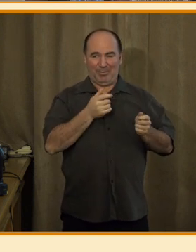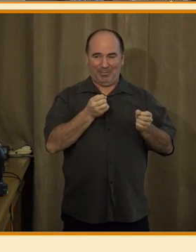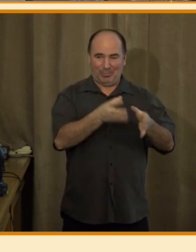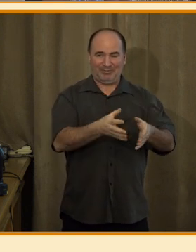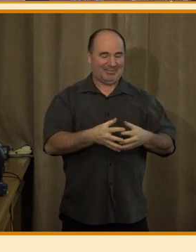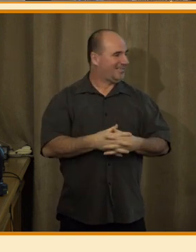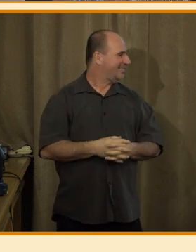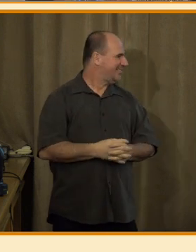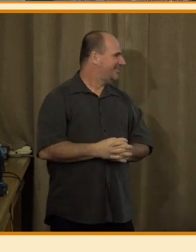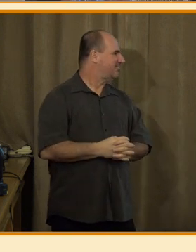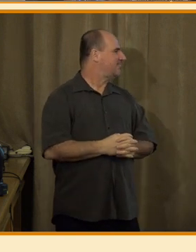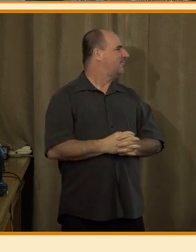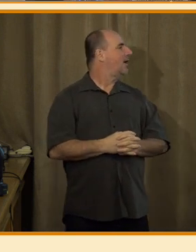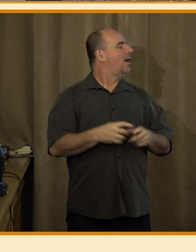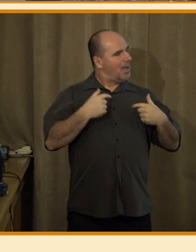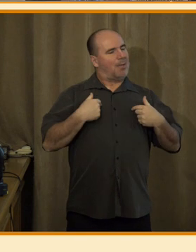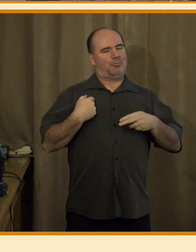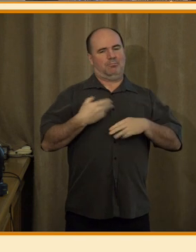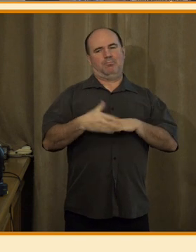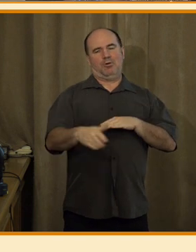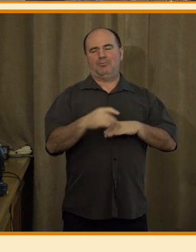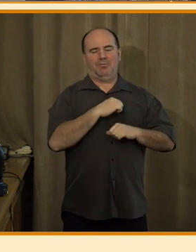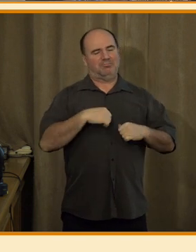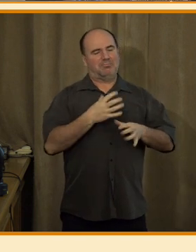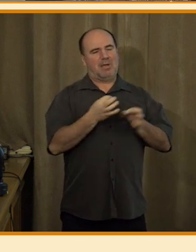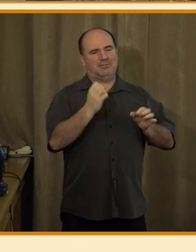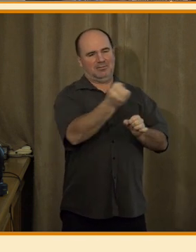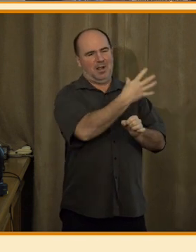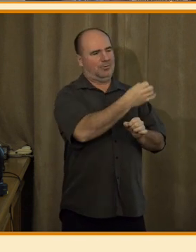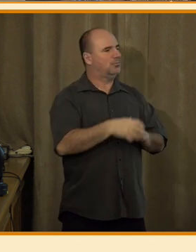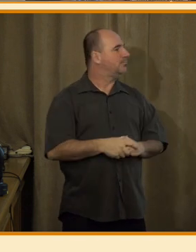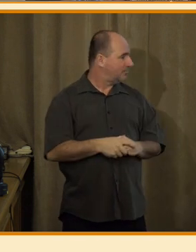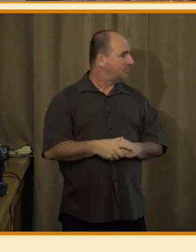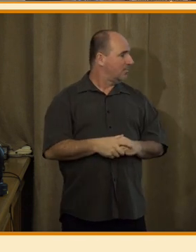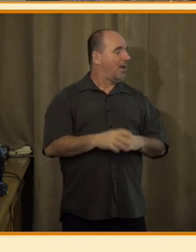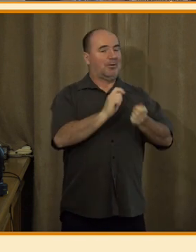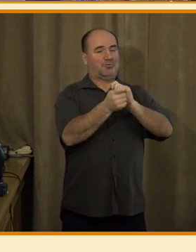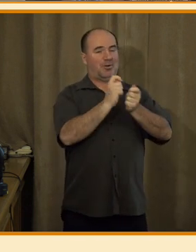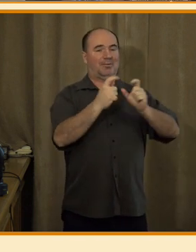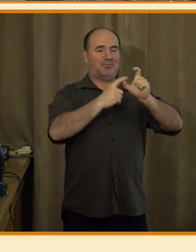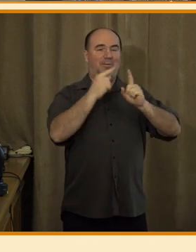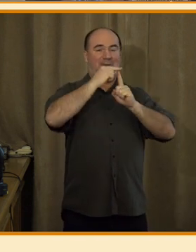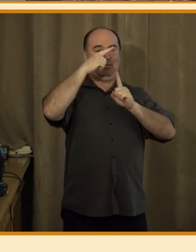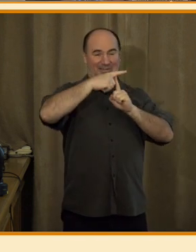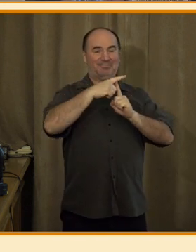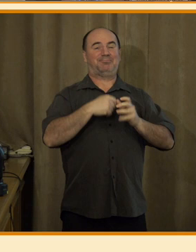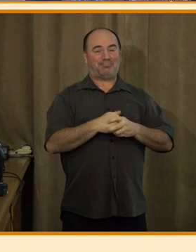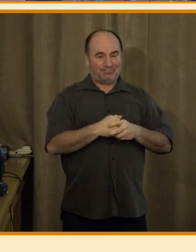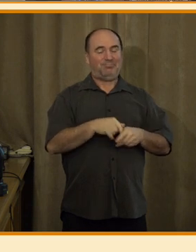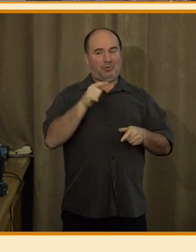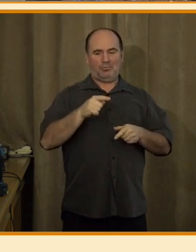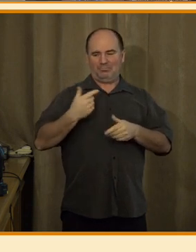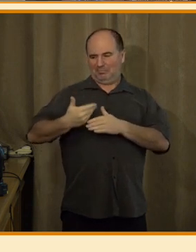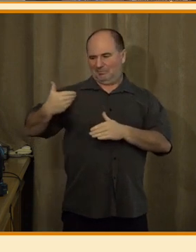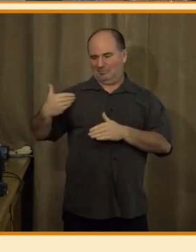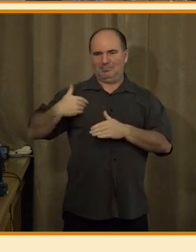to bude fajn. Dobrá, dostaneme se tedy k chatu GPT, což je záležitost posledního roku.